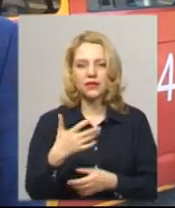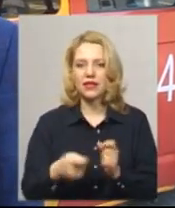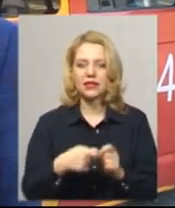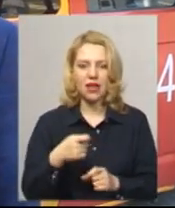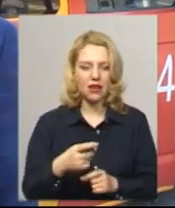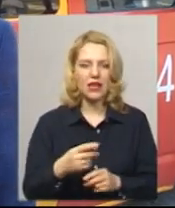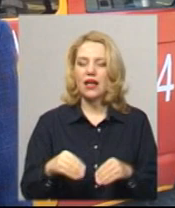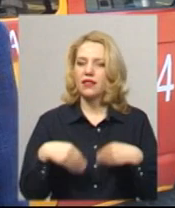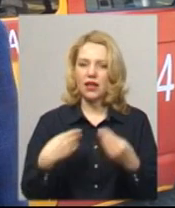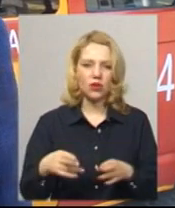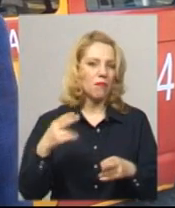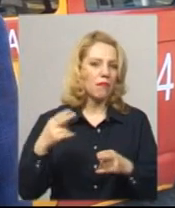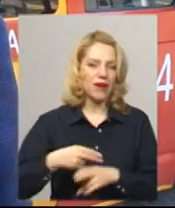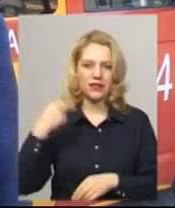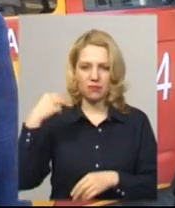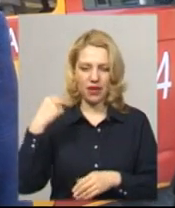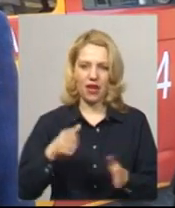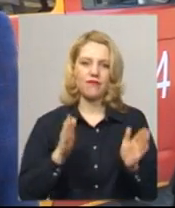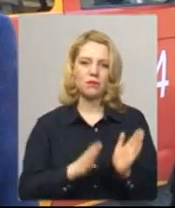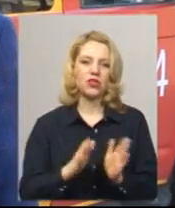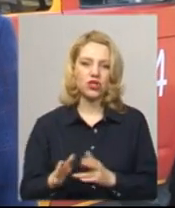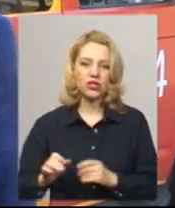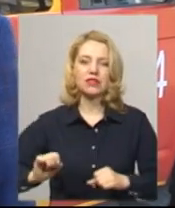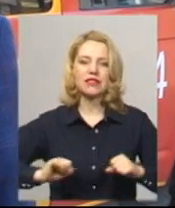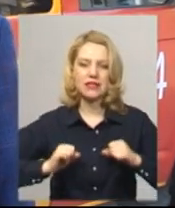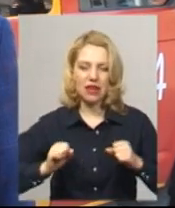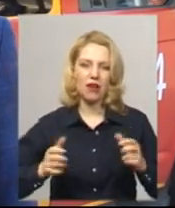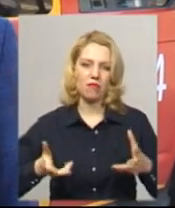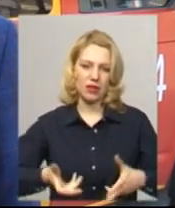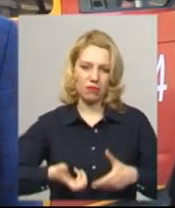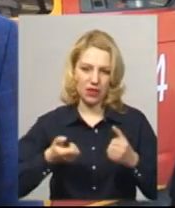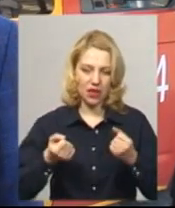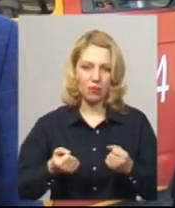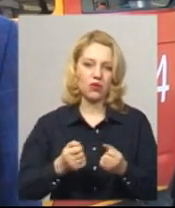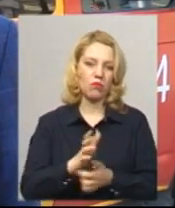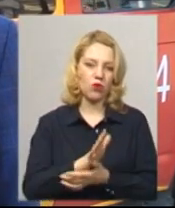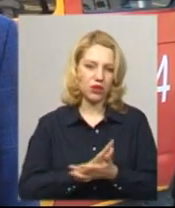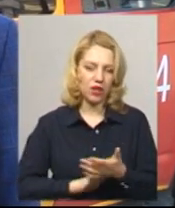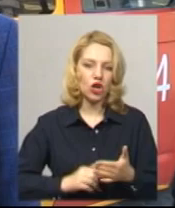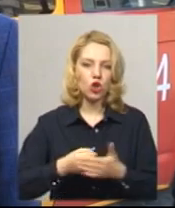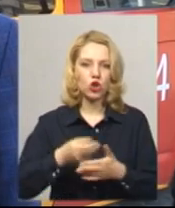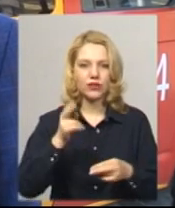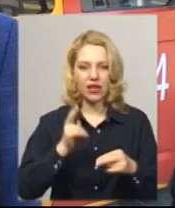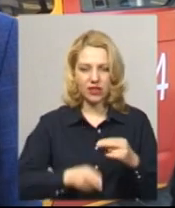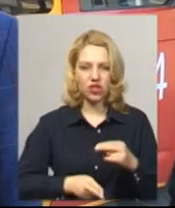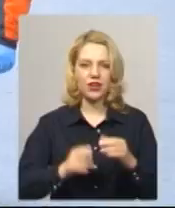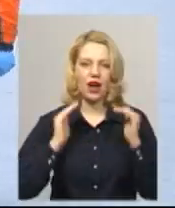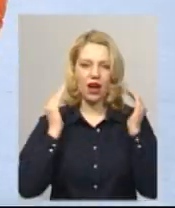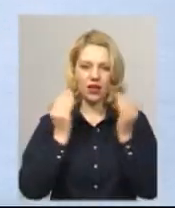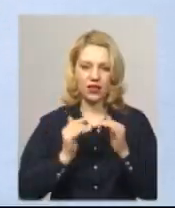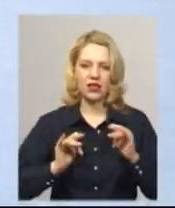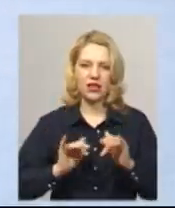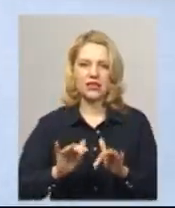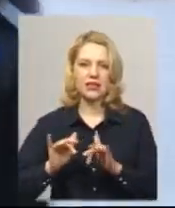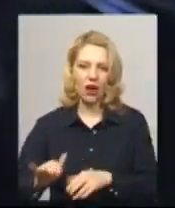безперервному режимі. Стараємося і підтримуватимемо в подальшому до закінчення карантинних заходів.